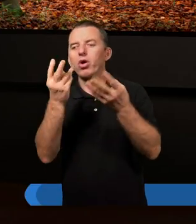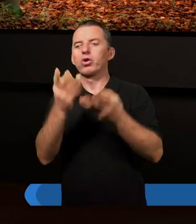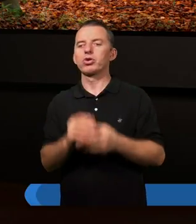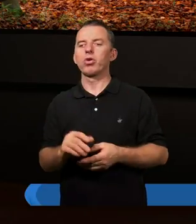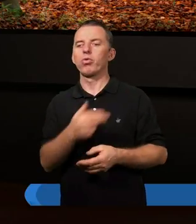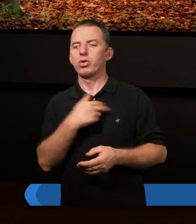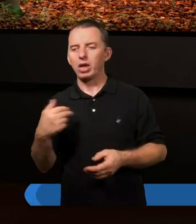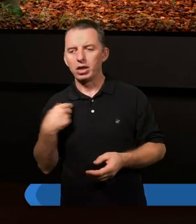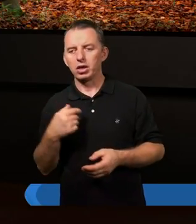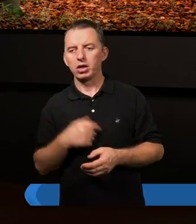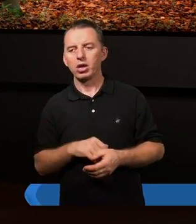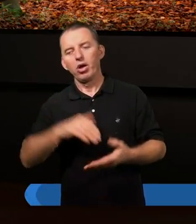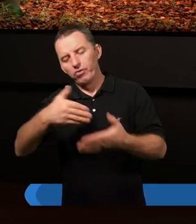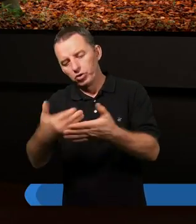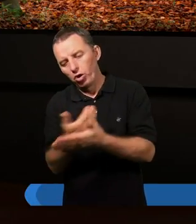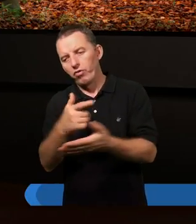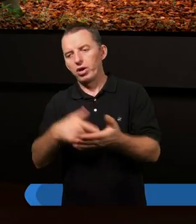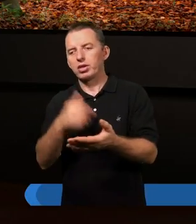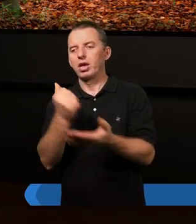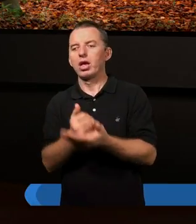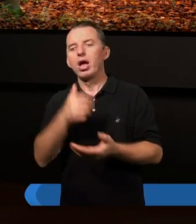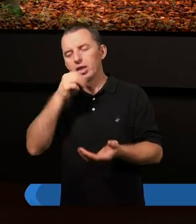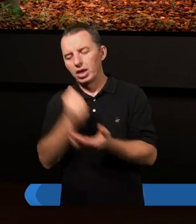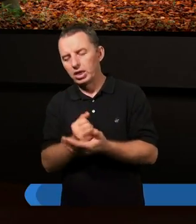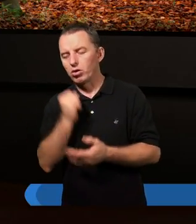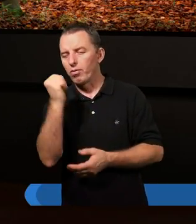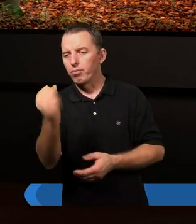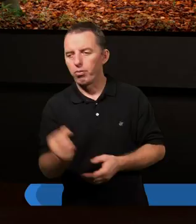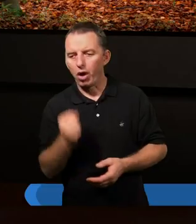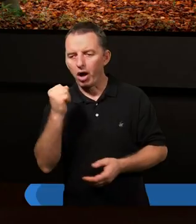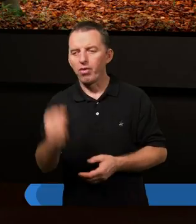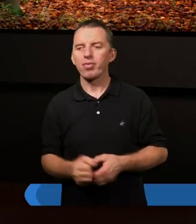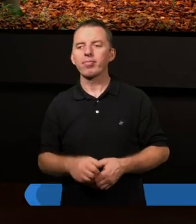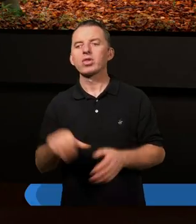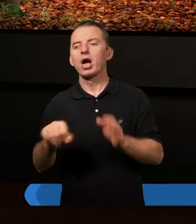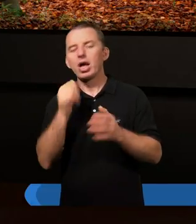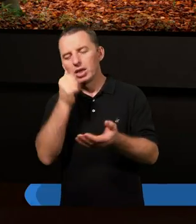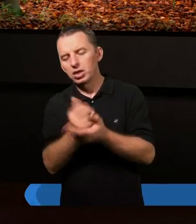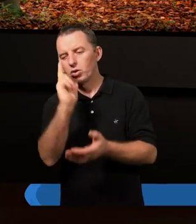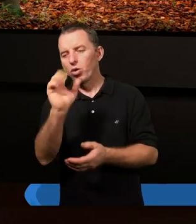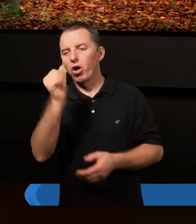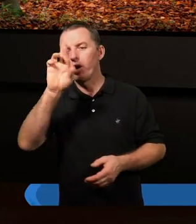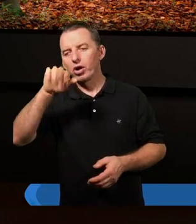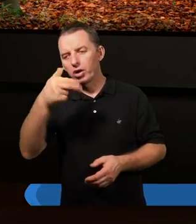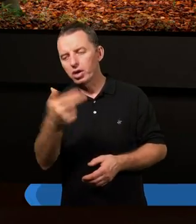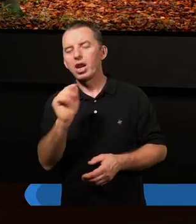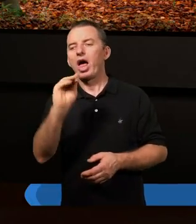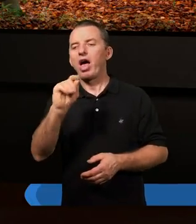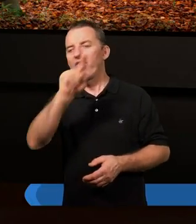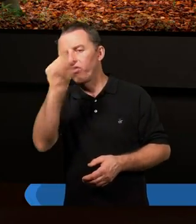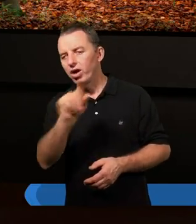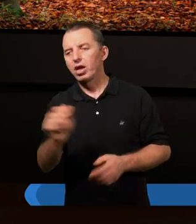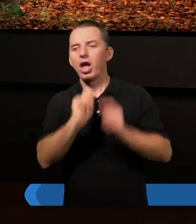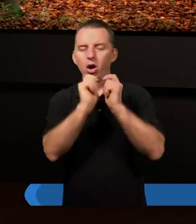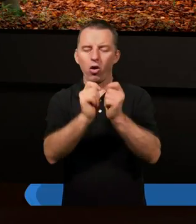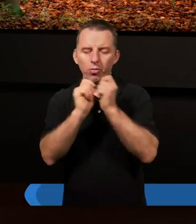znamy z Nowego Testamentu, listów Pawła, z listu do Korentian, z listu do Efezjan, że